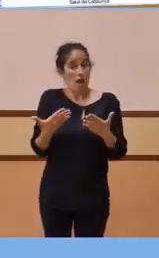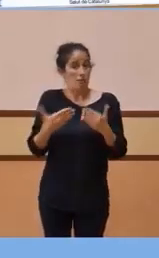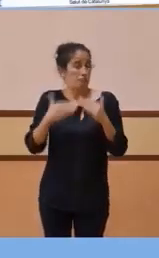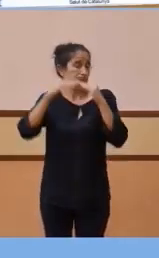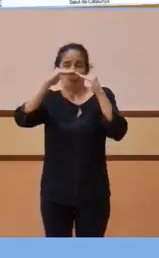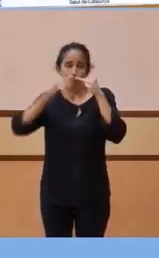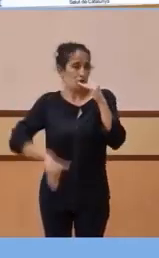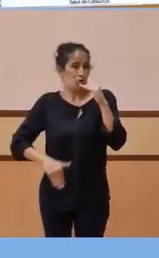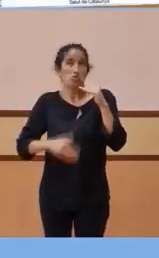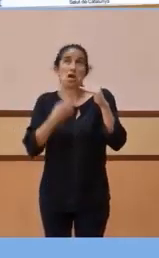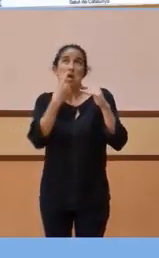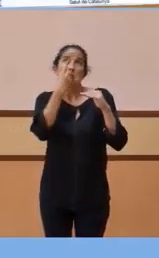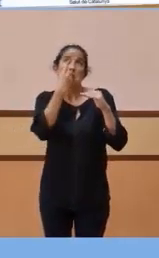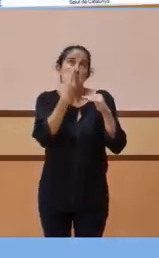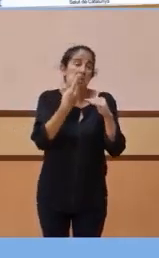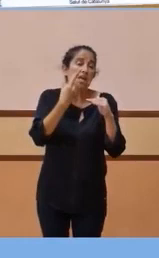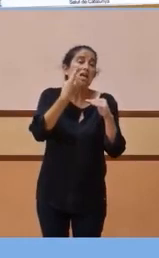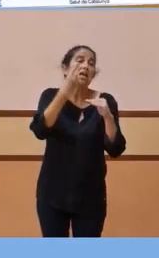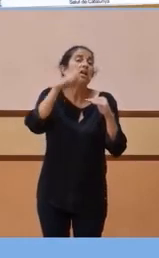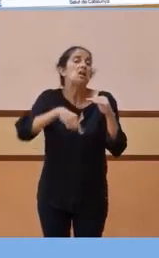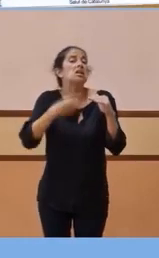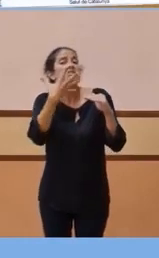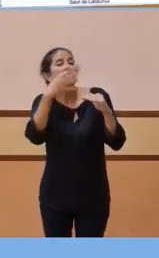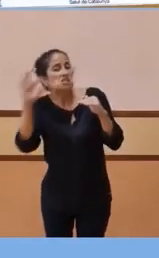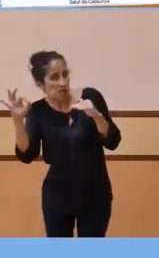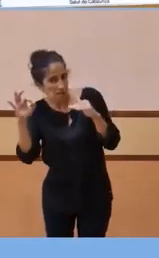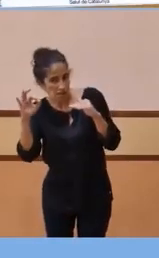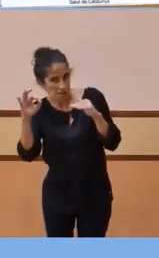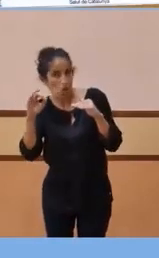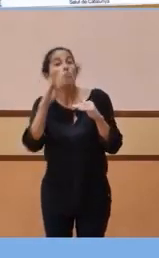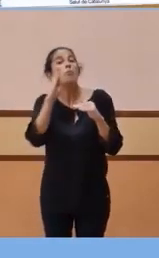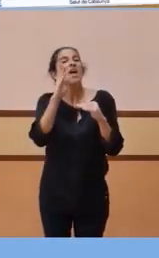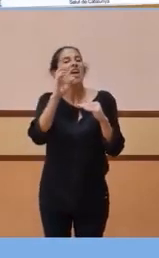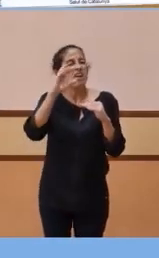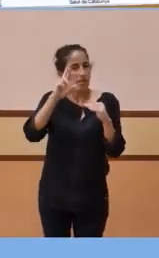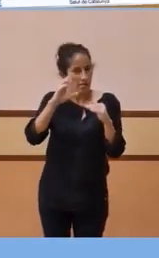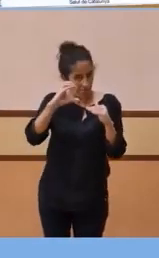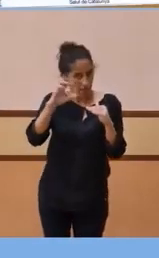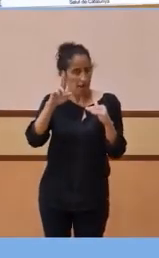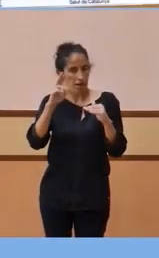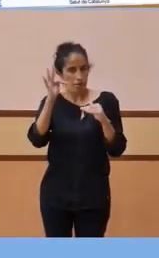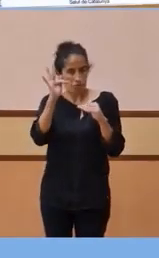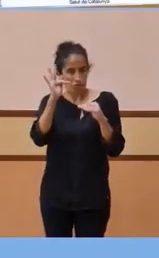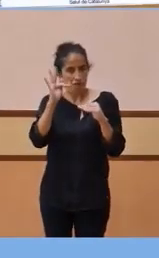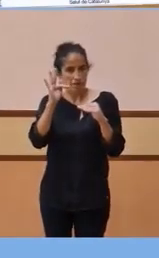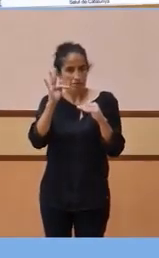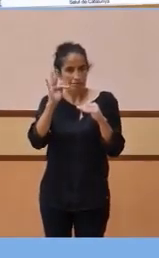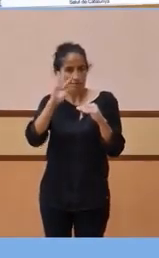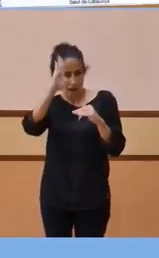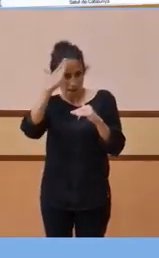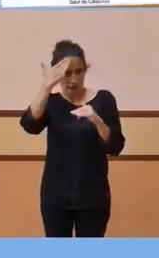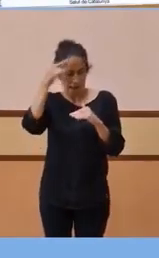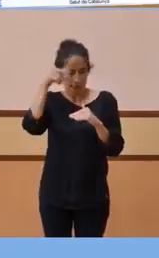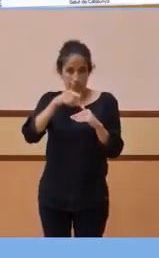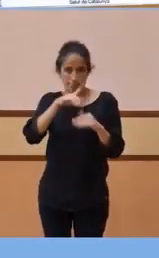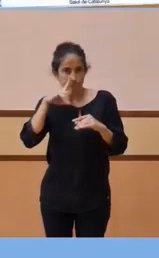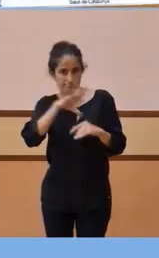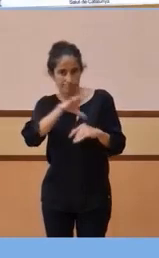clarament en 1.600 casos confirmats amb PCR positiva a l'atenció primària. Això és